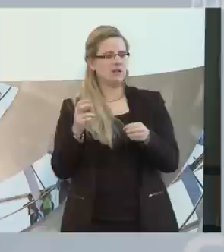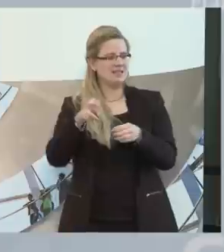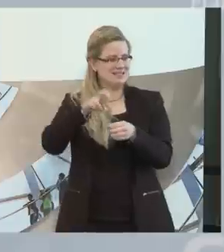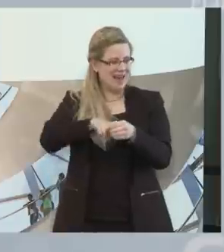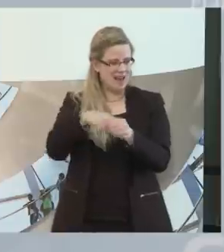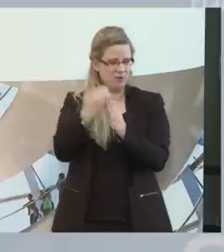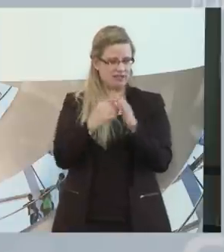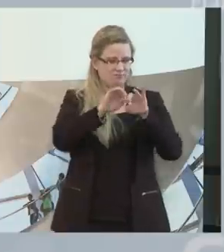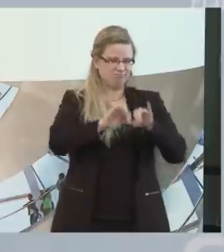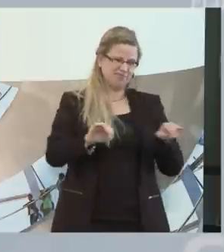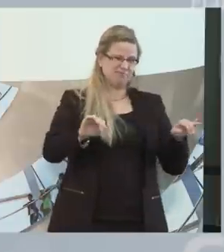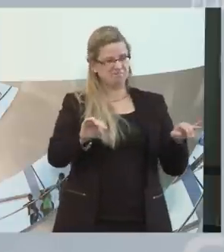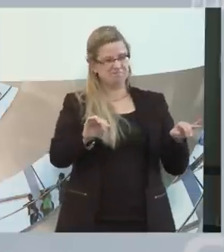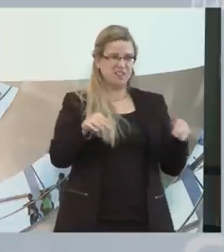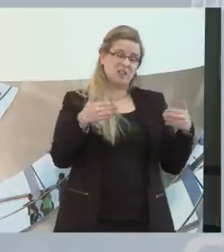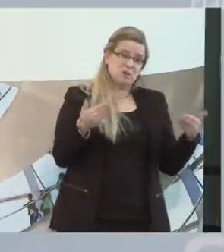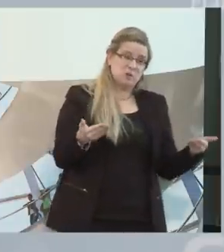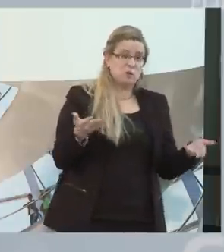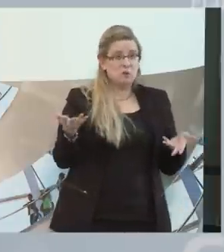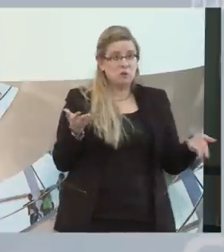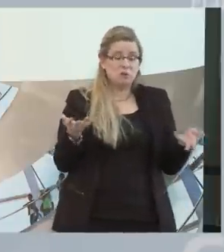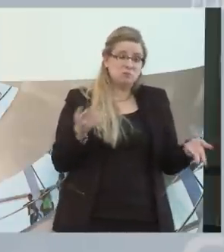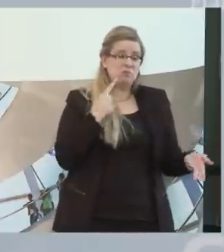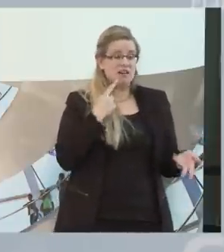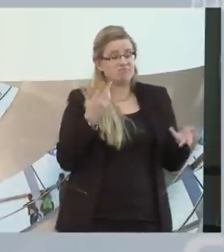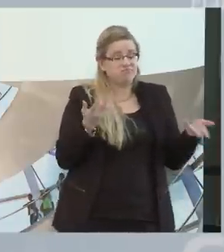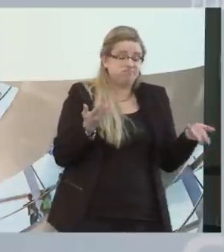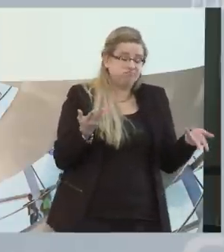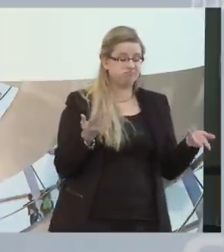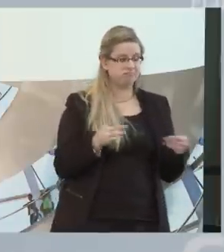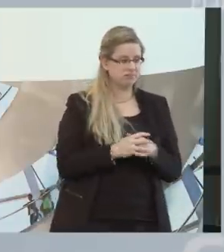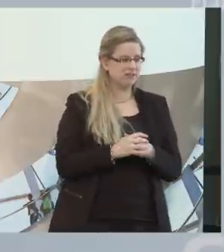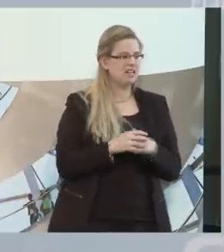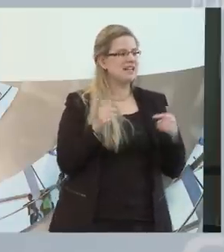Was die Pflegeversicherung angeht, wir werden auf jeden Fall